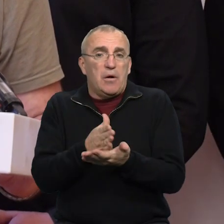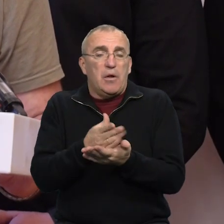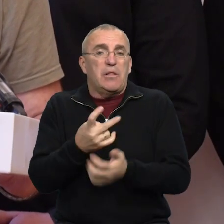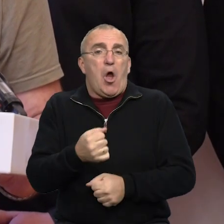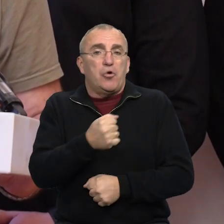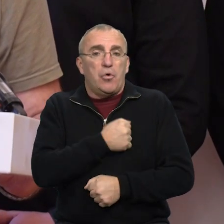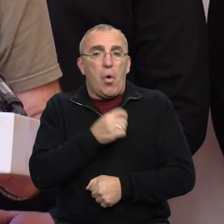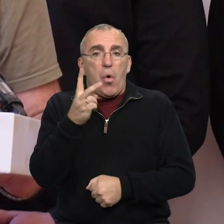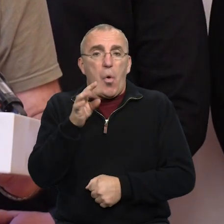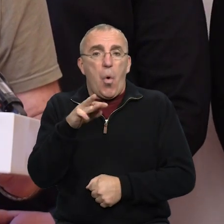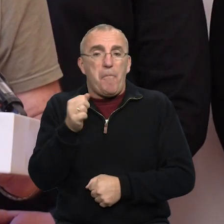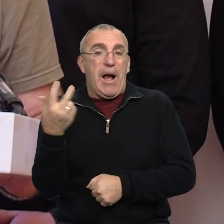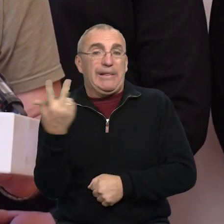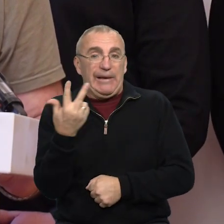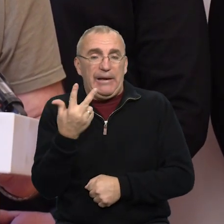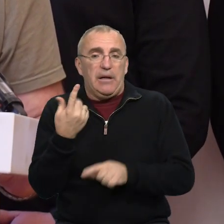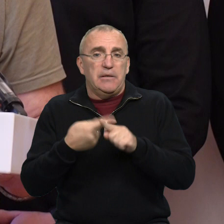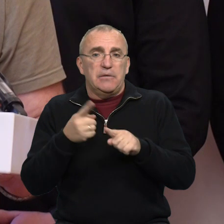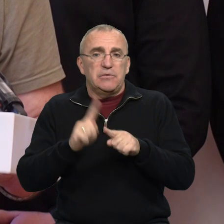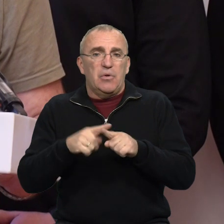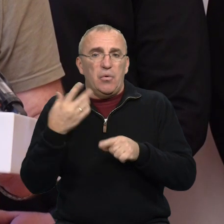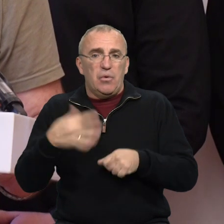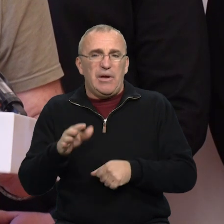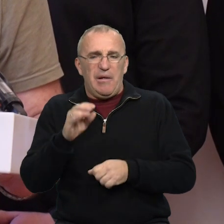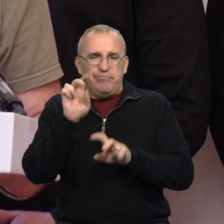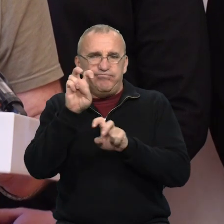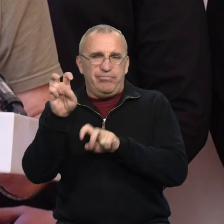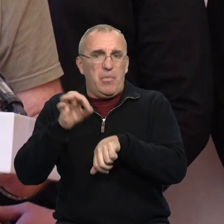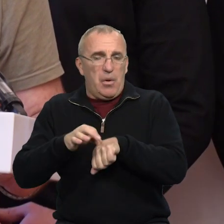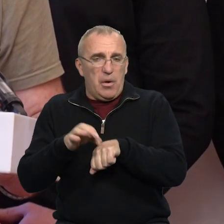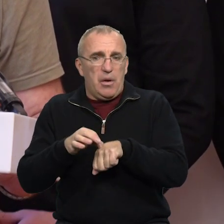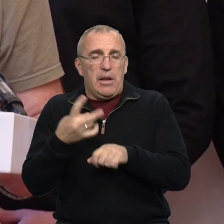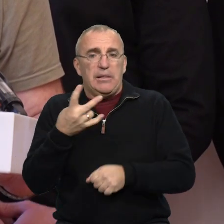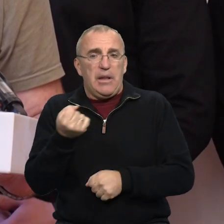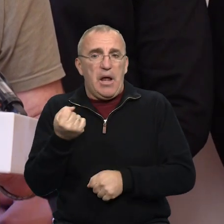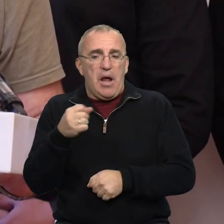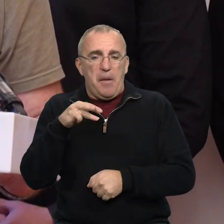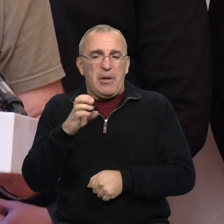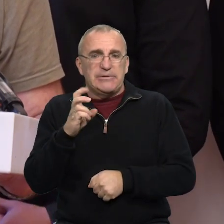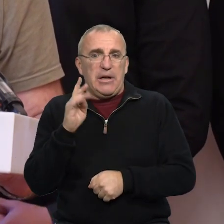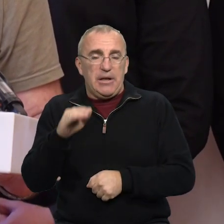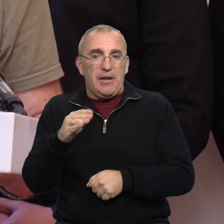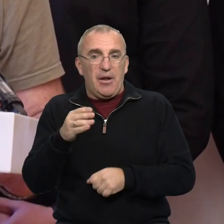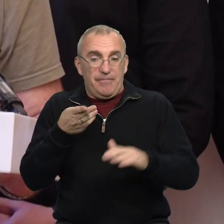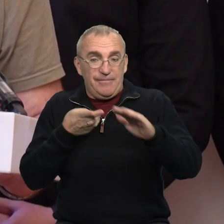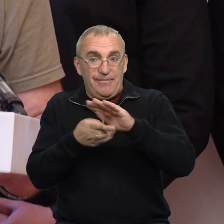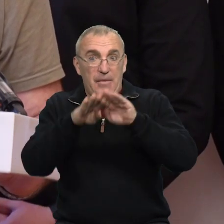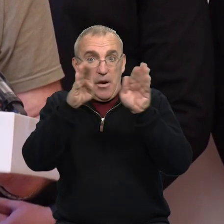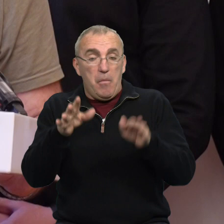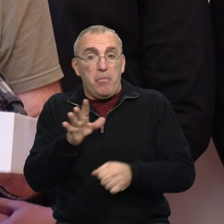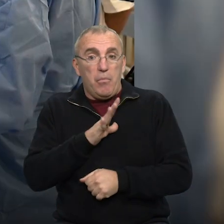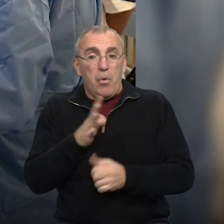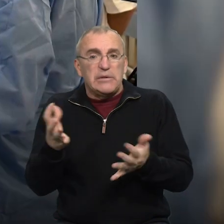знаходилась, на жаль, в Комі-3, тобто це вже атонія, ареатлексія. На МСКТ, тобто на комп'ютерному